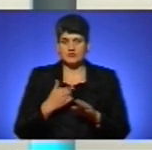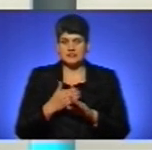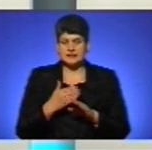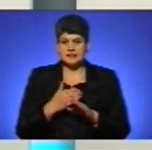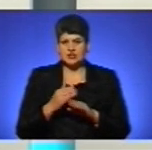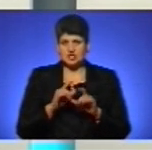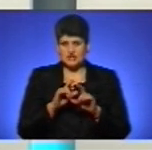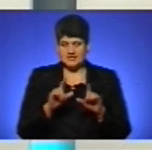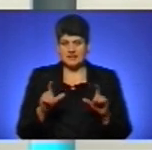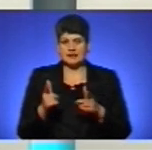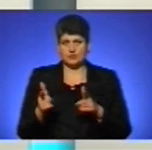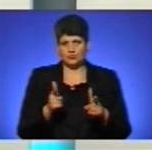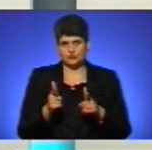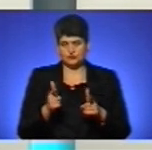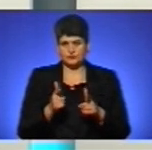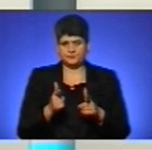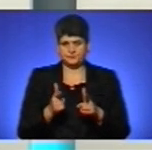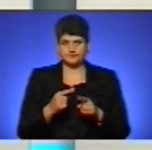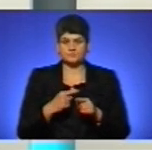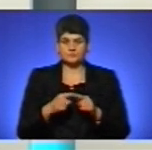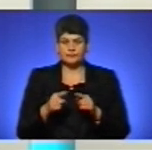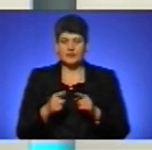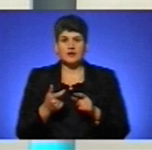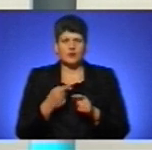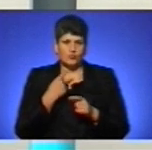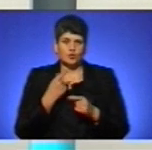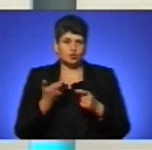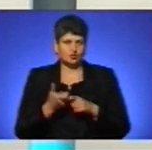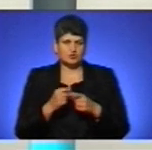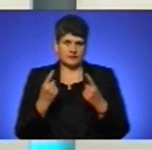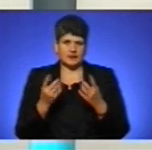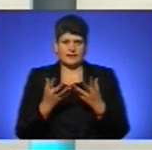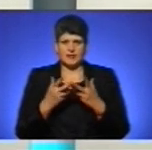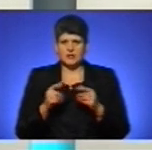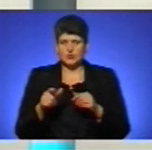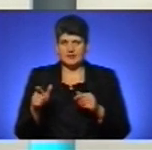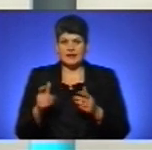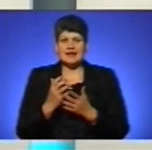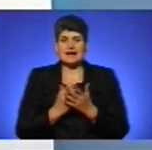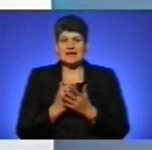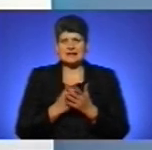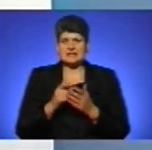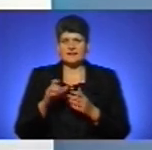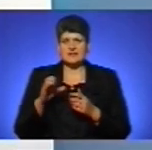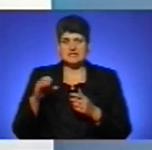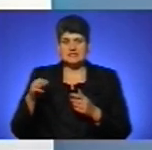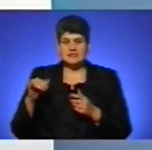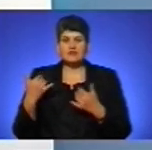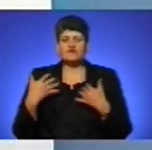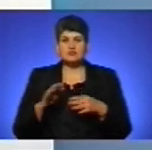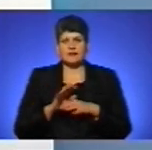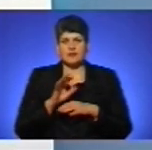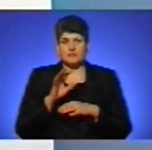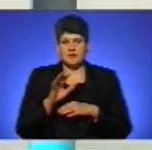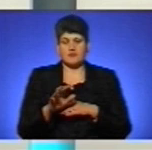в вищі ступіни обготовності. Я скажу, що дуже велика кількість людей, резервісти в першу чергу, які ми вже направили до